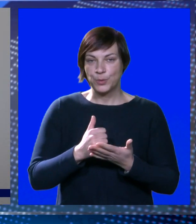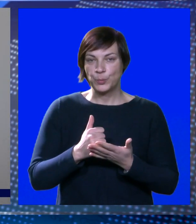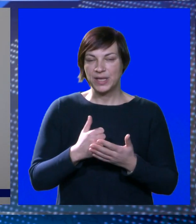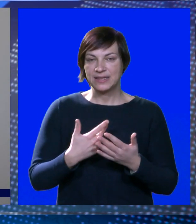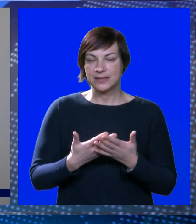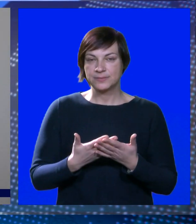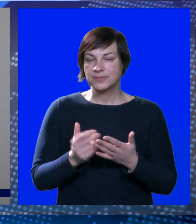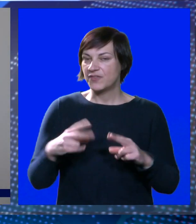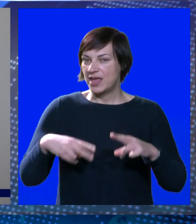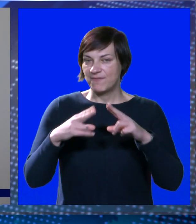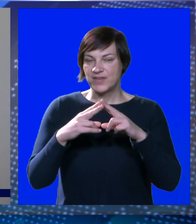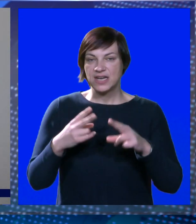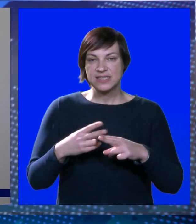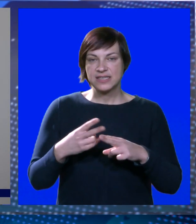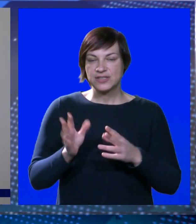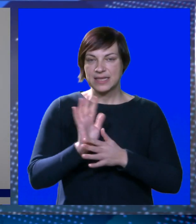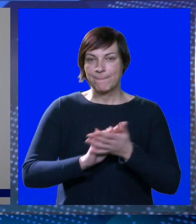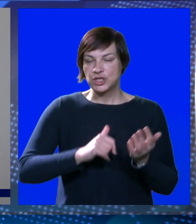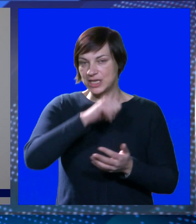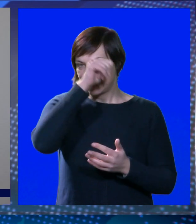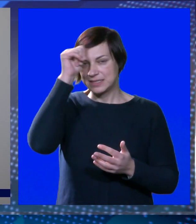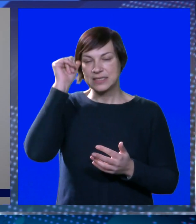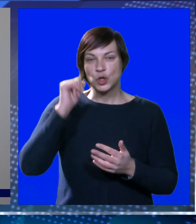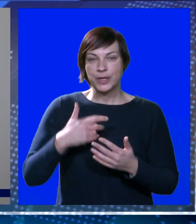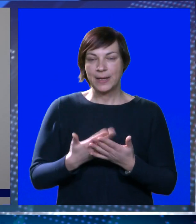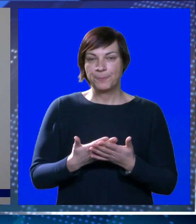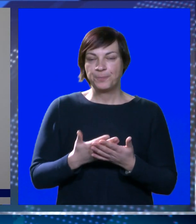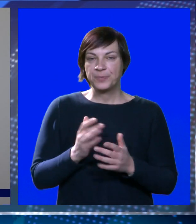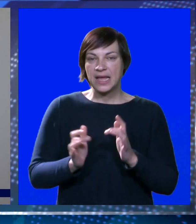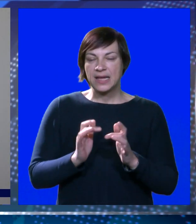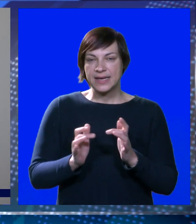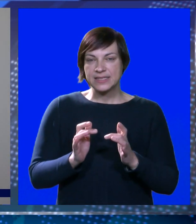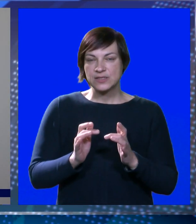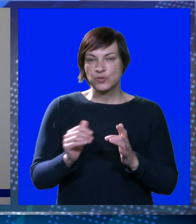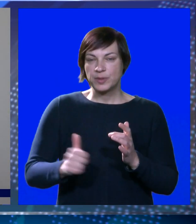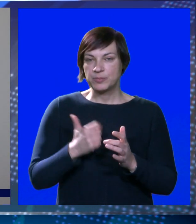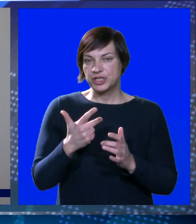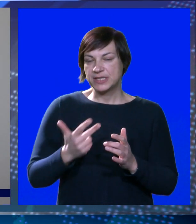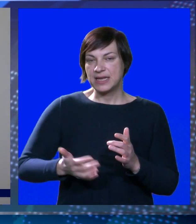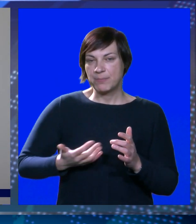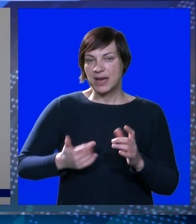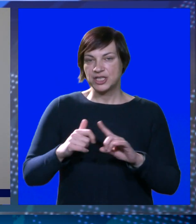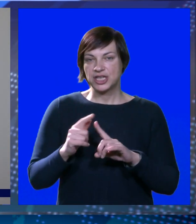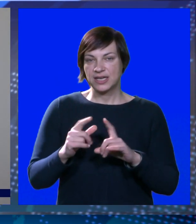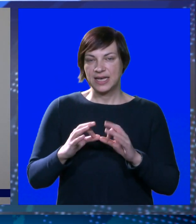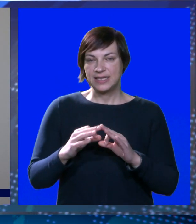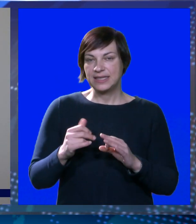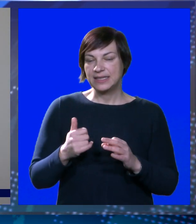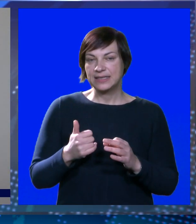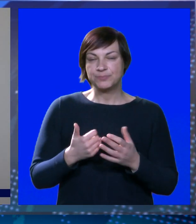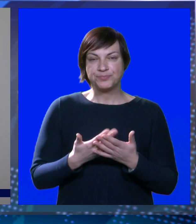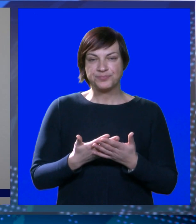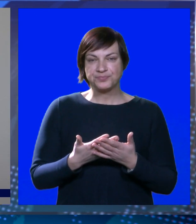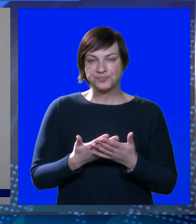ovo je stvarno vrhovski rezultat za početak sezone. Nastupili smo još sa tri mlađa kadeta i jednim